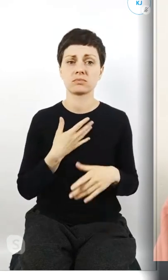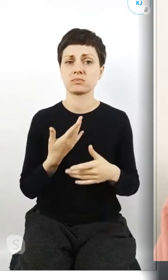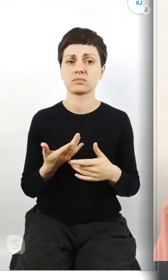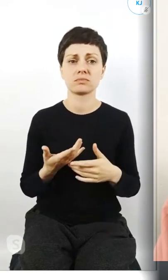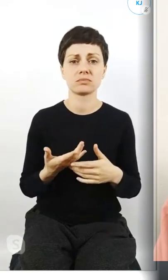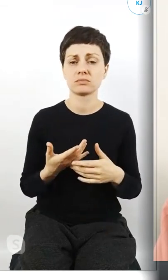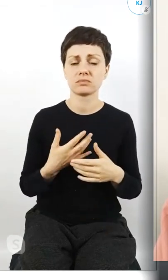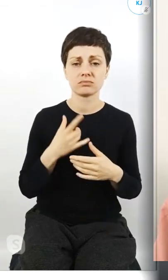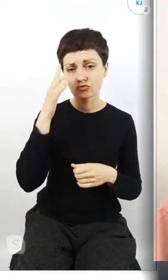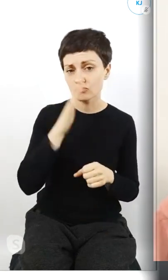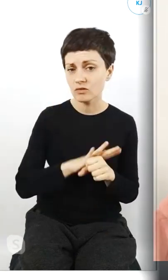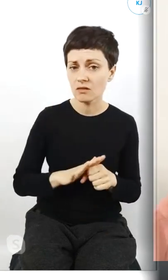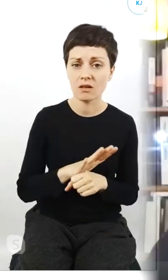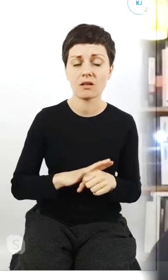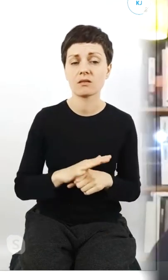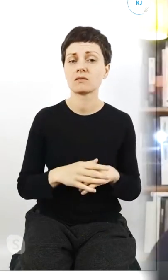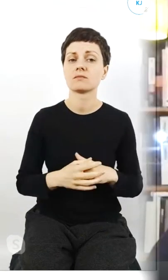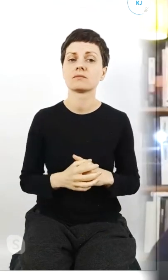bym pewnie oszalała.